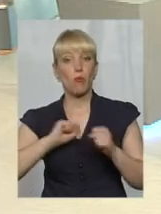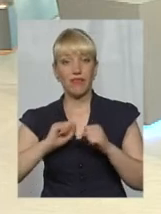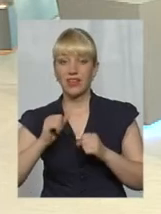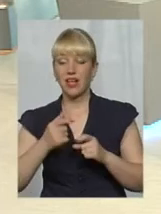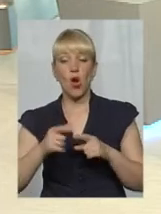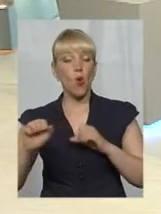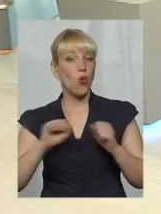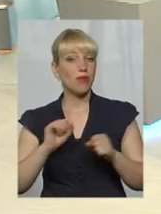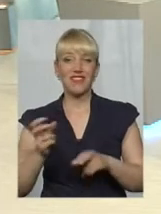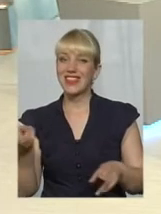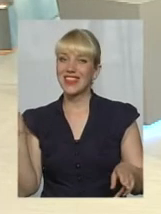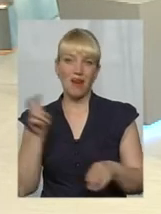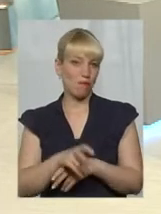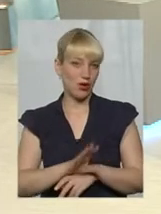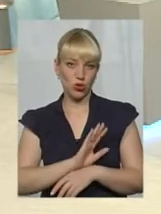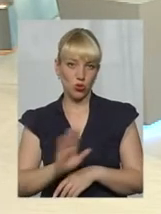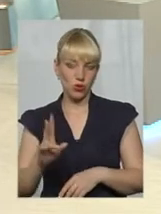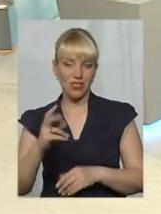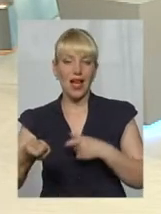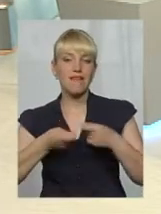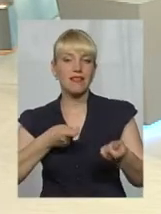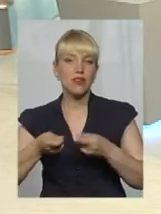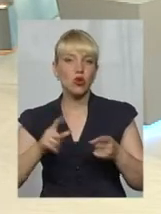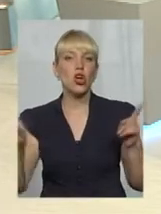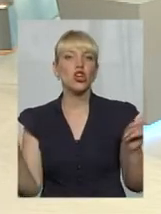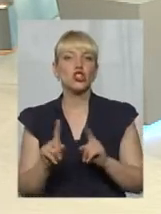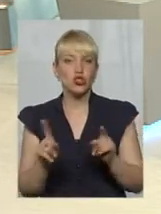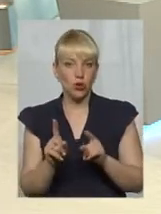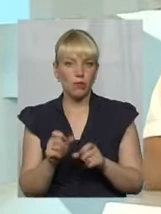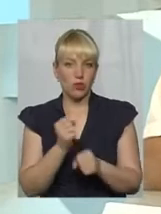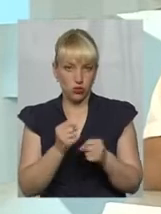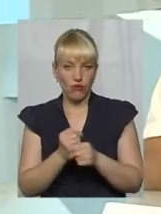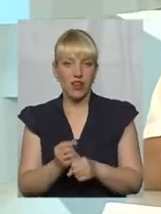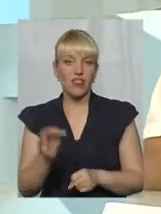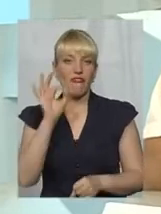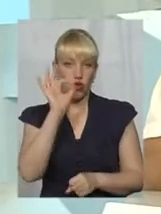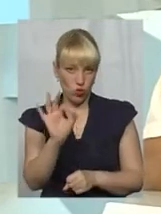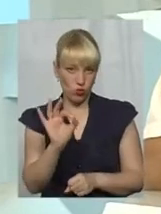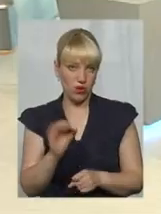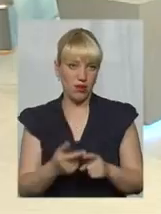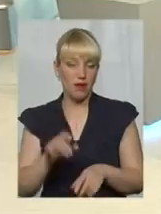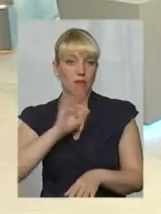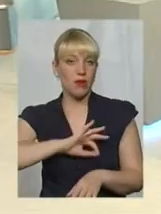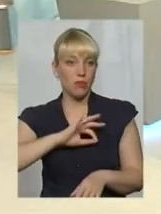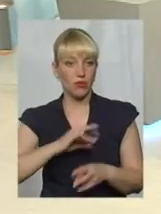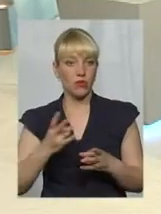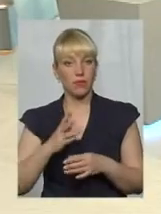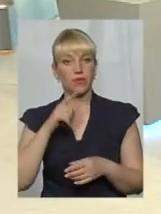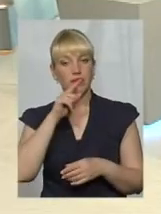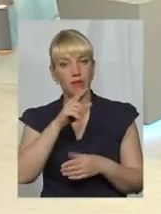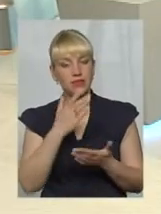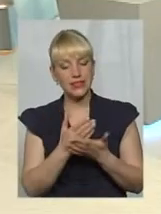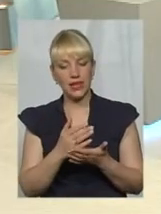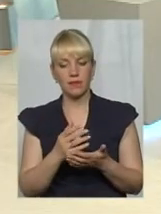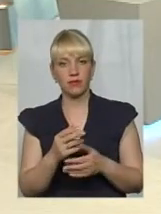ринок, щоб працювати в нулі або в збиток. Там є чітка складова винагорода управителя. То